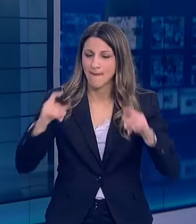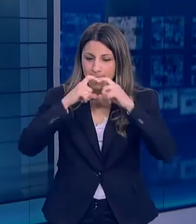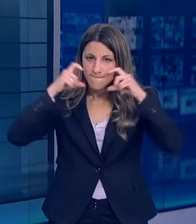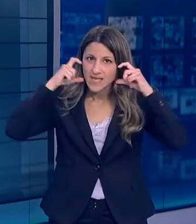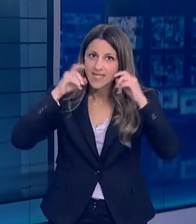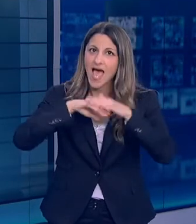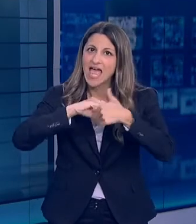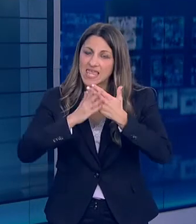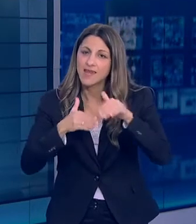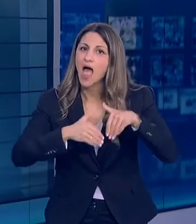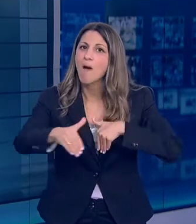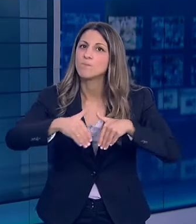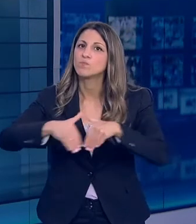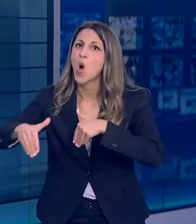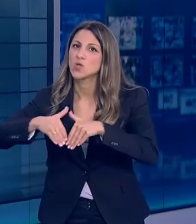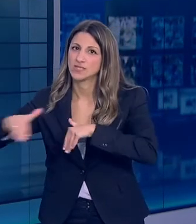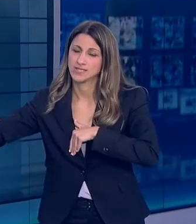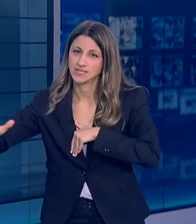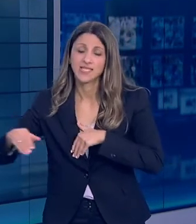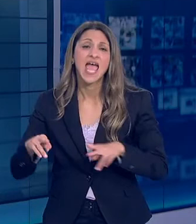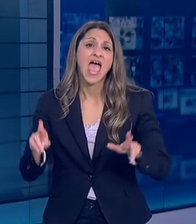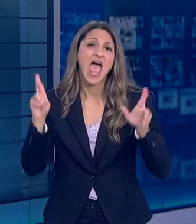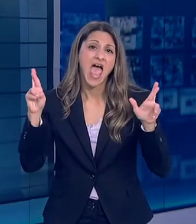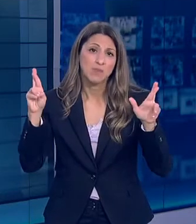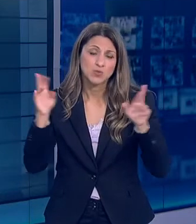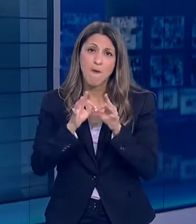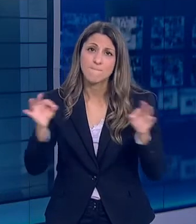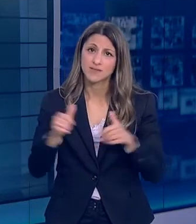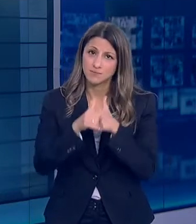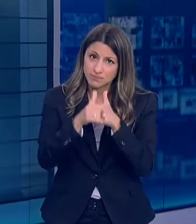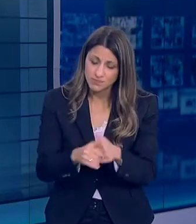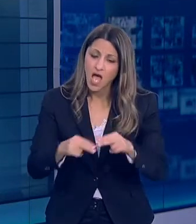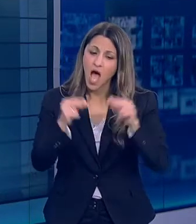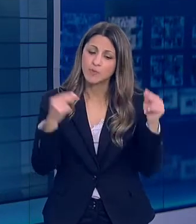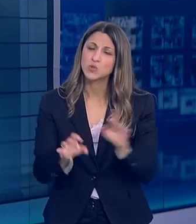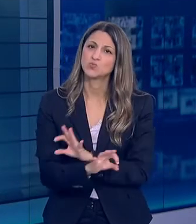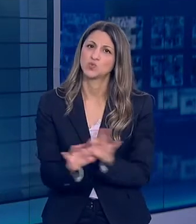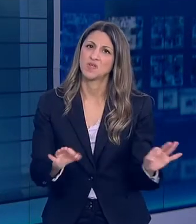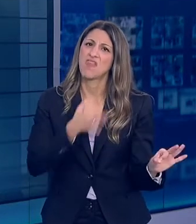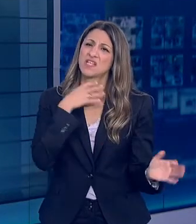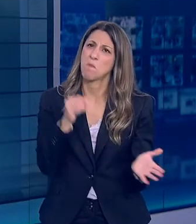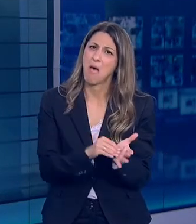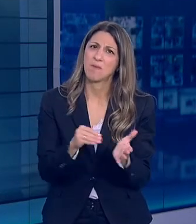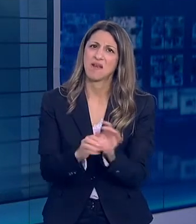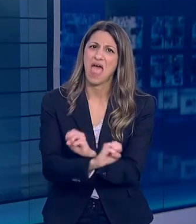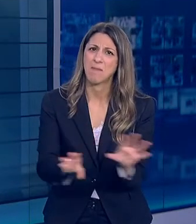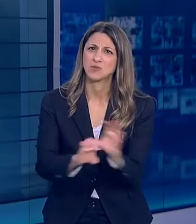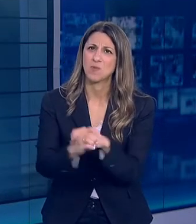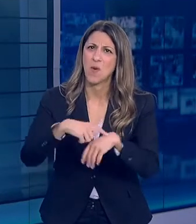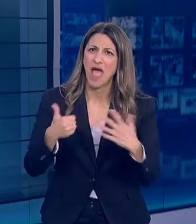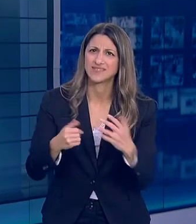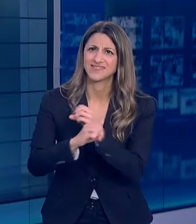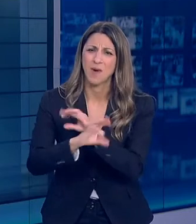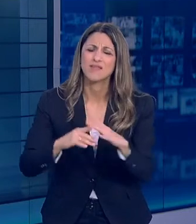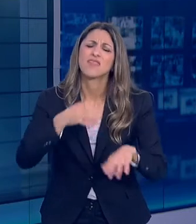ευχηθούμε τηρώντας αυτά τα μέτρα να μην χρειαστεί να επανέλθουμε σε έκτακτες ή τακτικές τηλεοπτικές ενημερώσεις Ελπίζω όλοι